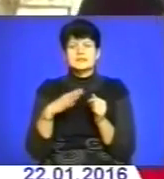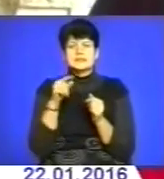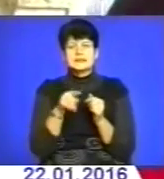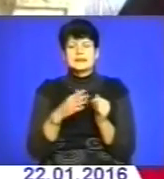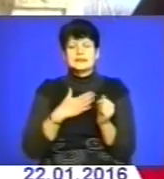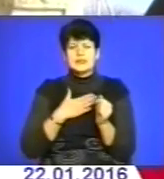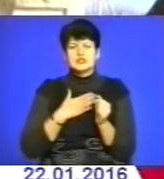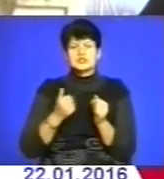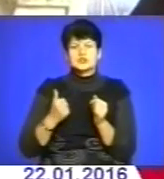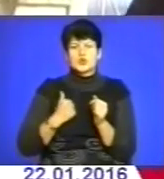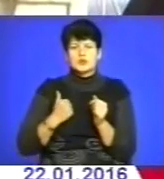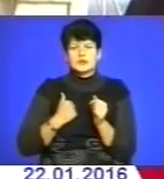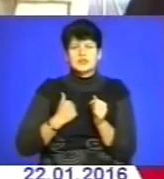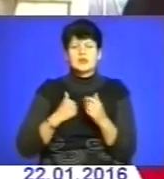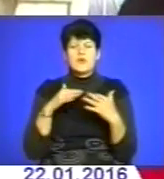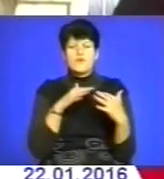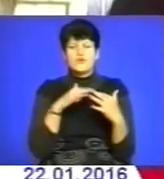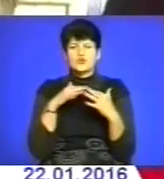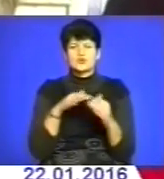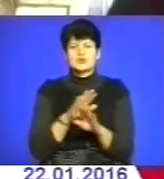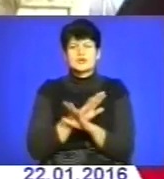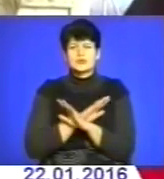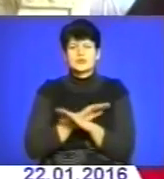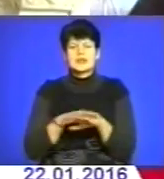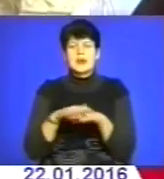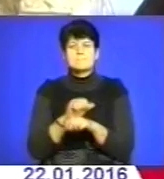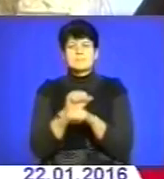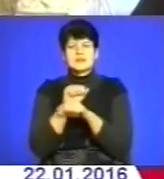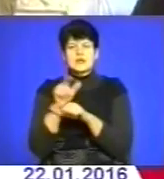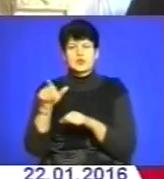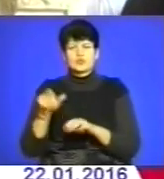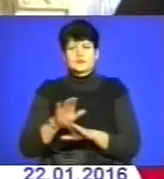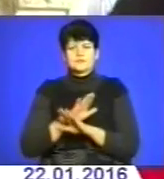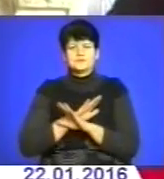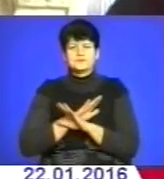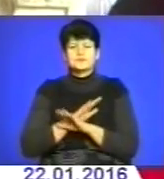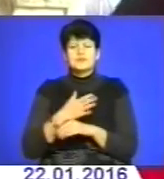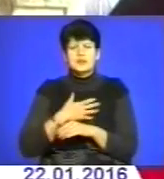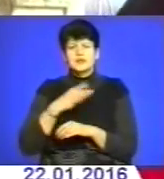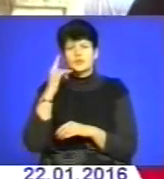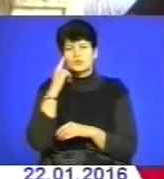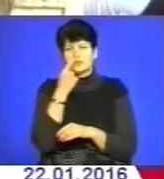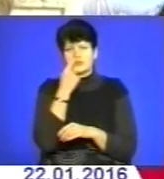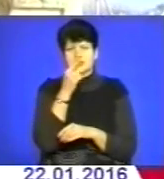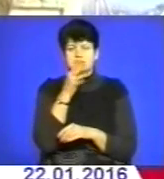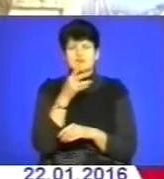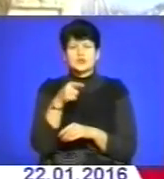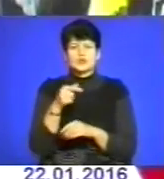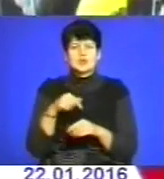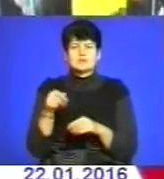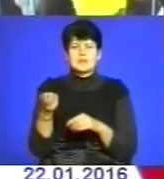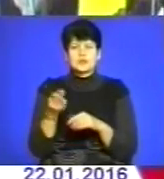якразі солдати в уюю дігіни, на то і на Майдані люди загинули. Я думаю, найбільше, що вона до нас прийде.